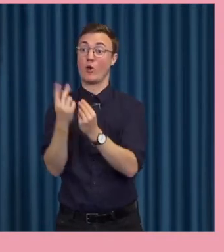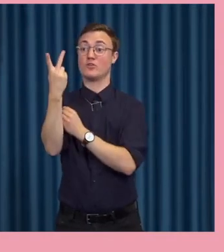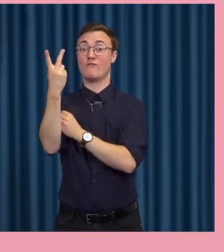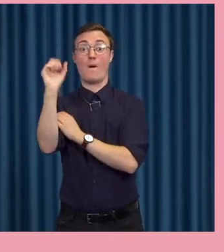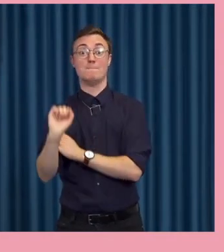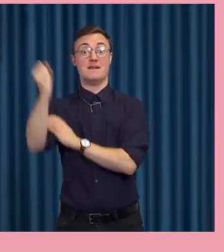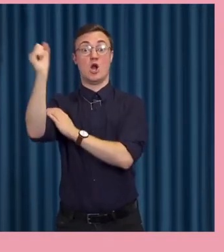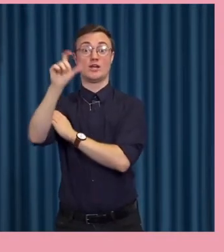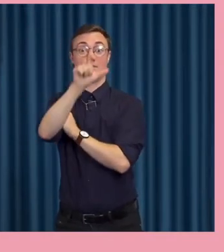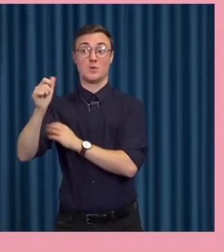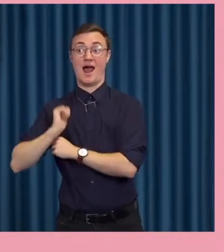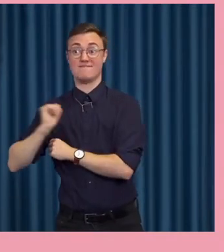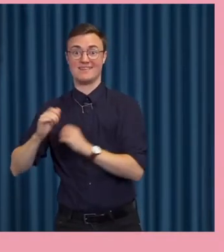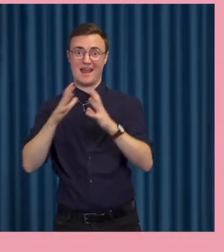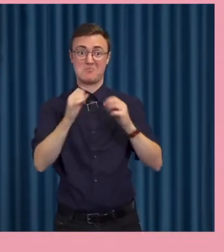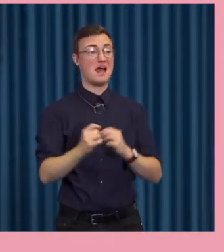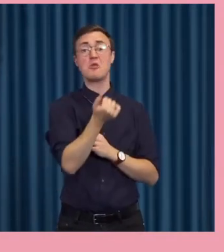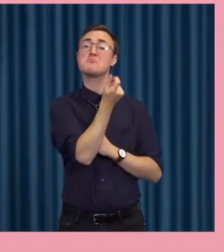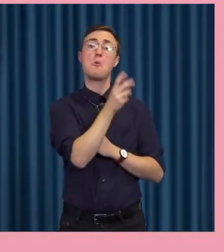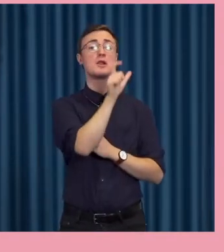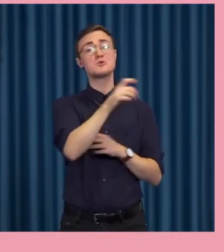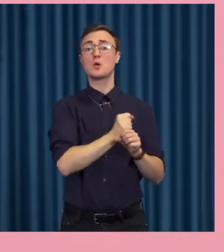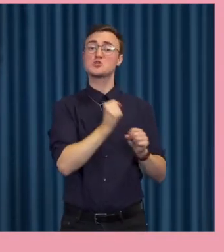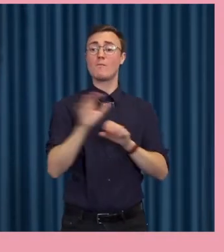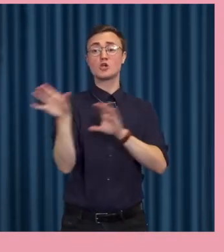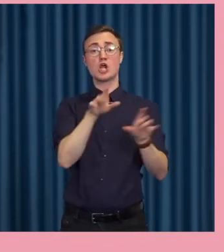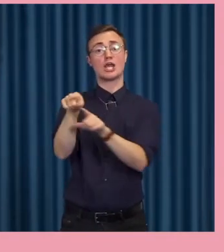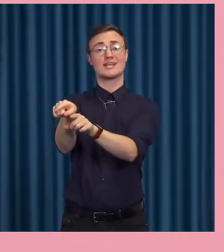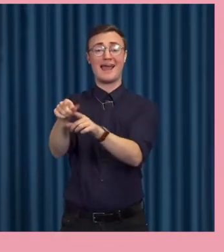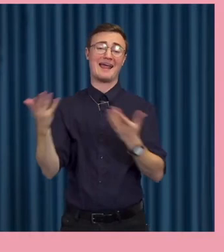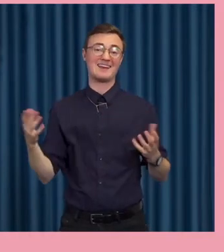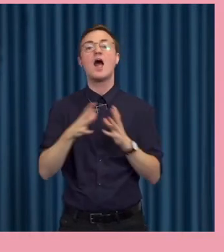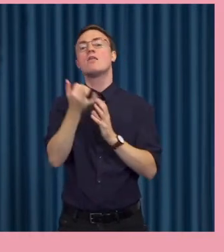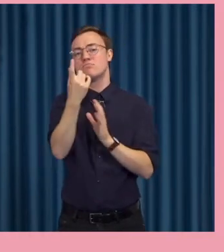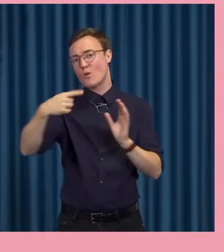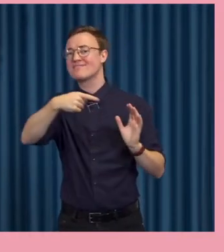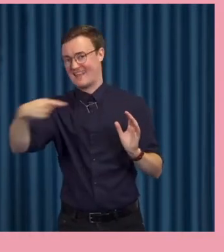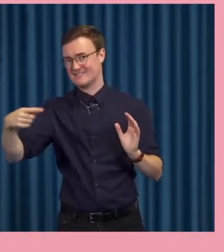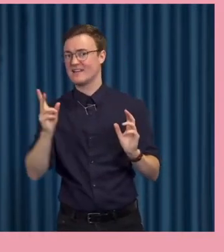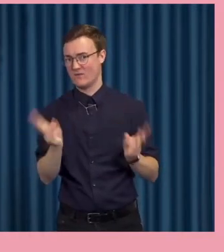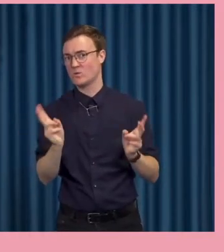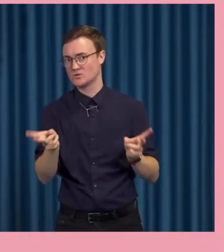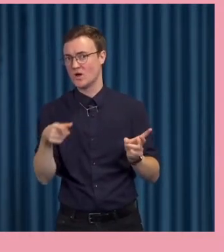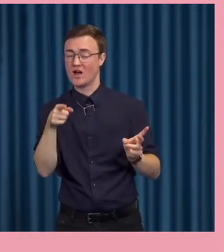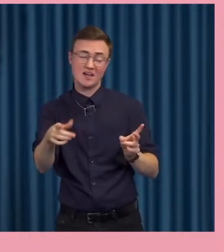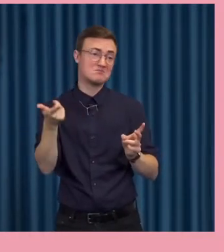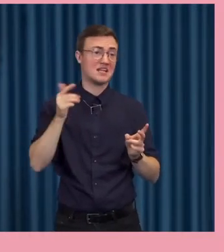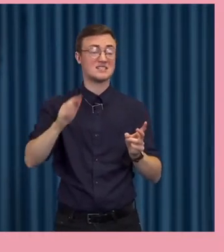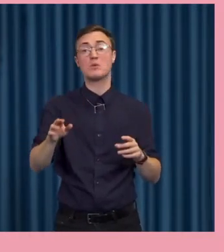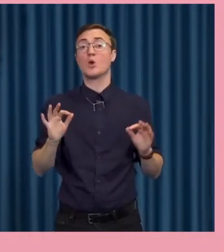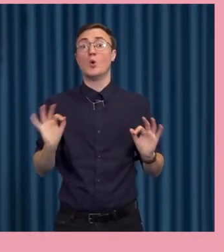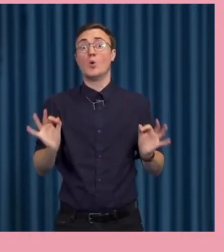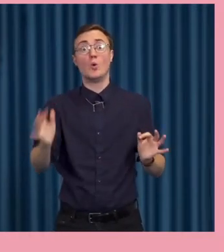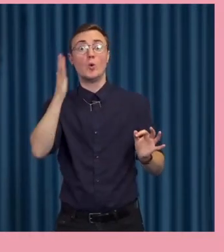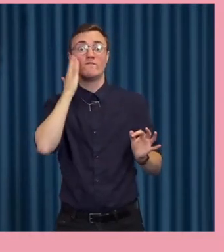alls ha motsvarande stor liksom organisation för det. Men några nedsidor som är svåra då, det vill säga att hur ska